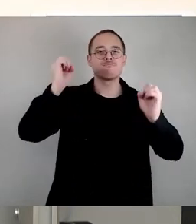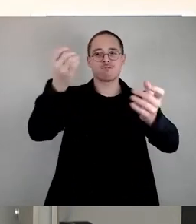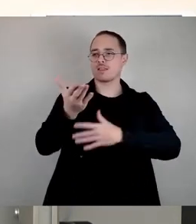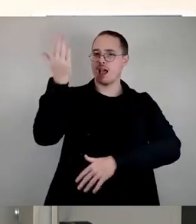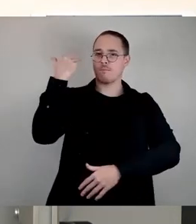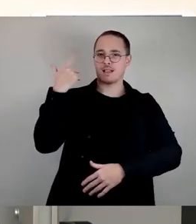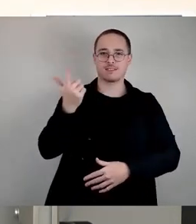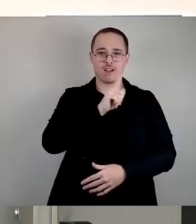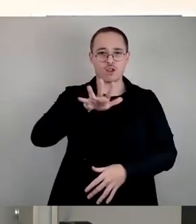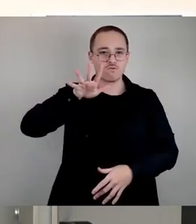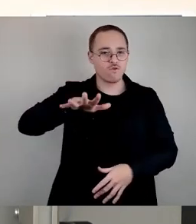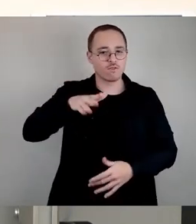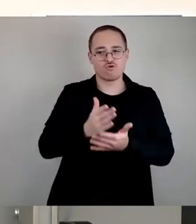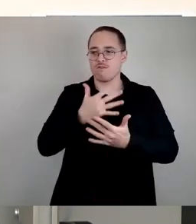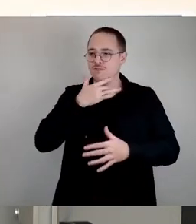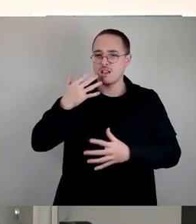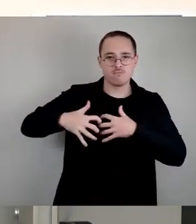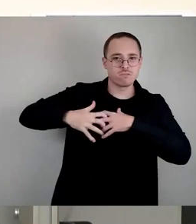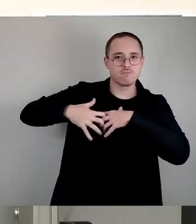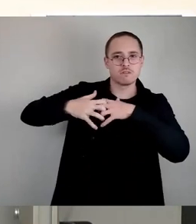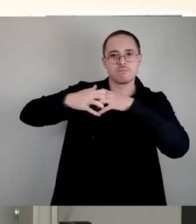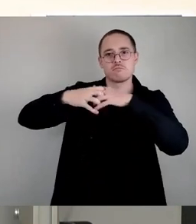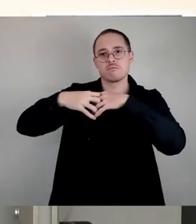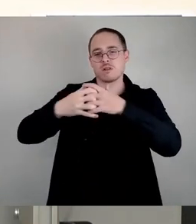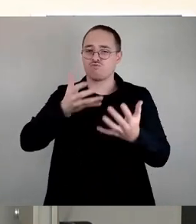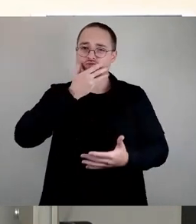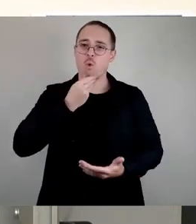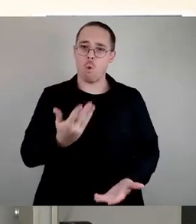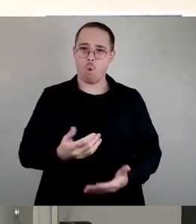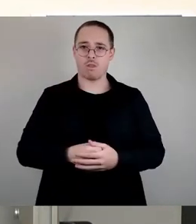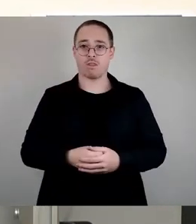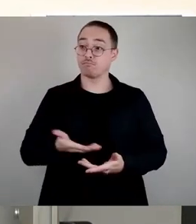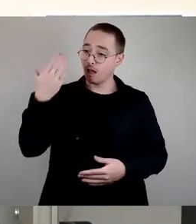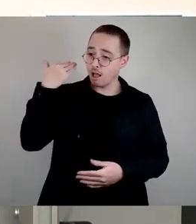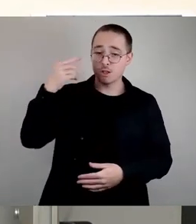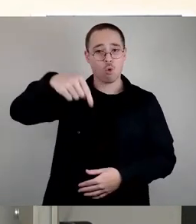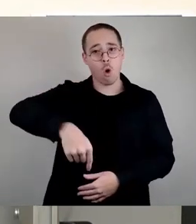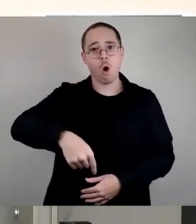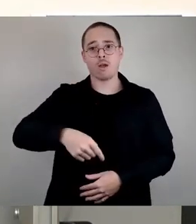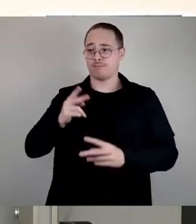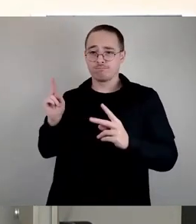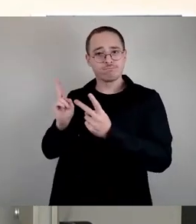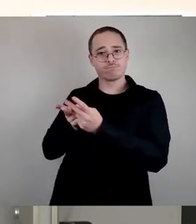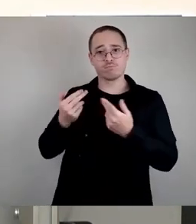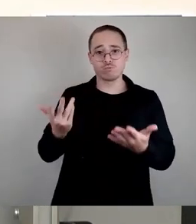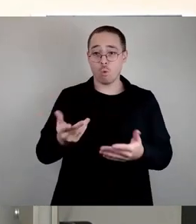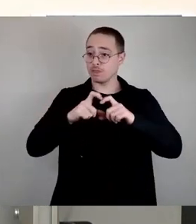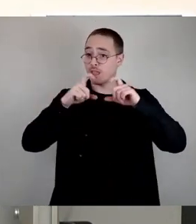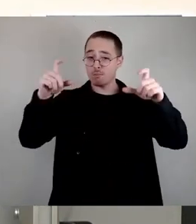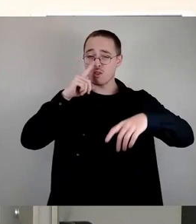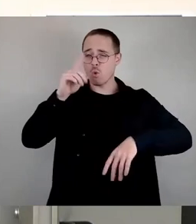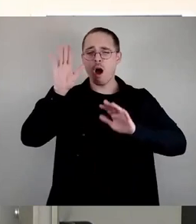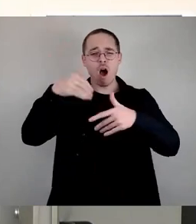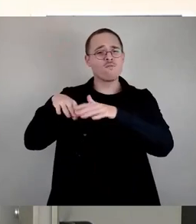was da alles auf die Beine gestellt worden ist. Damals wie heute ging es nicht mal nur darum, die Flüchtlinge, die neu